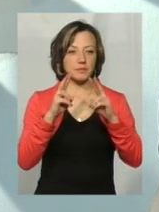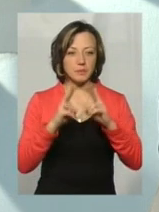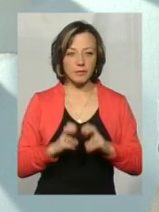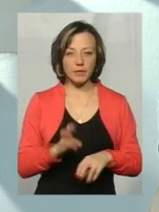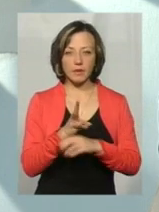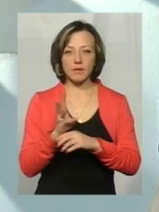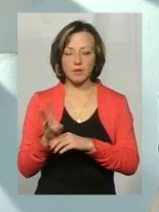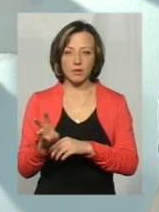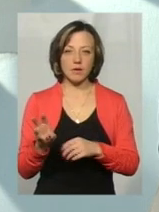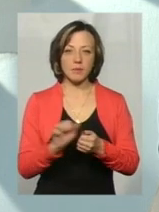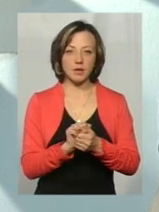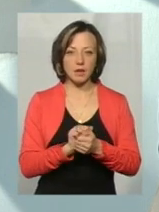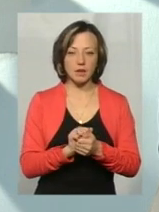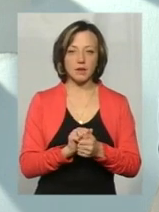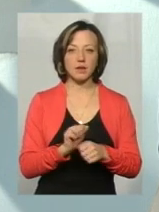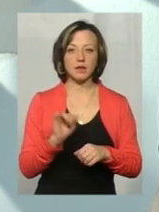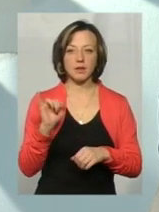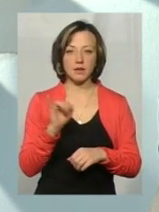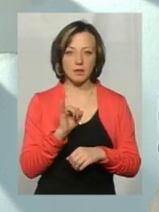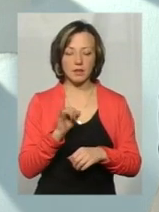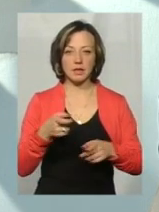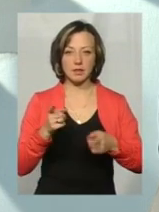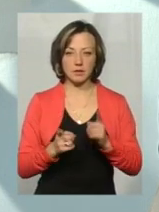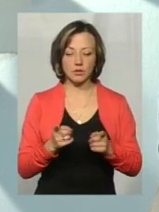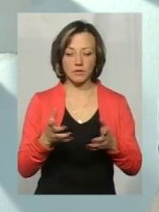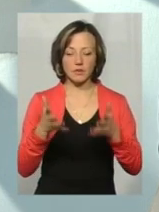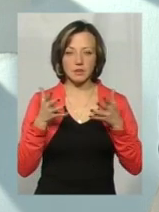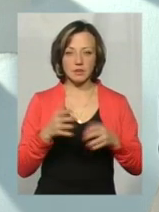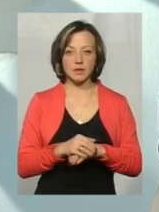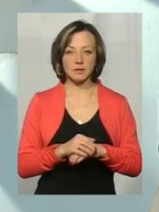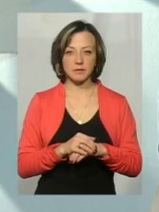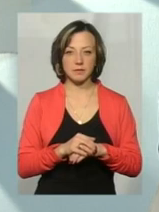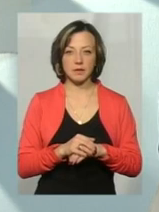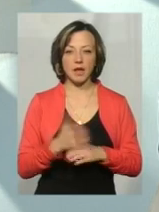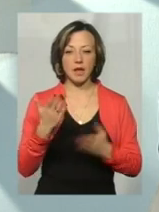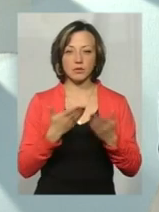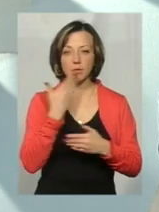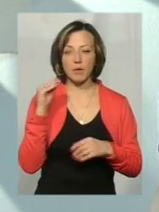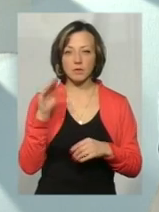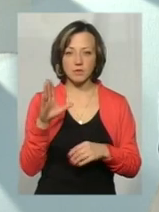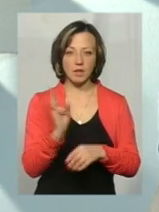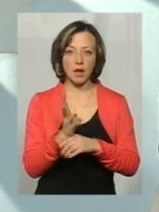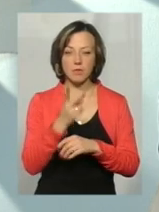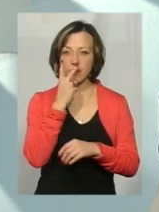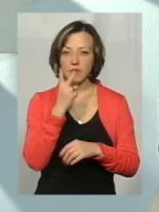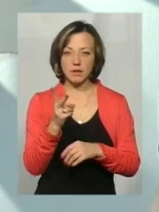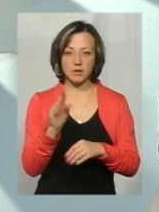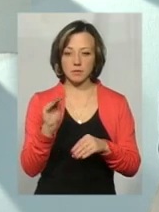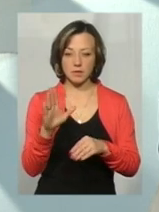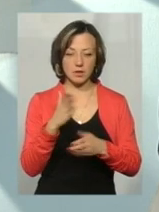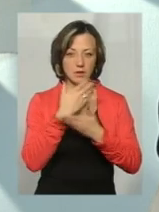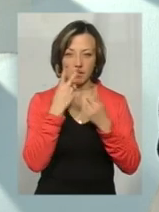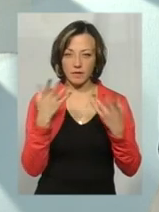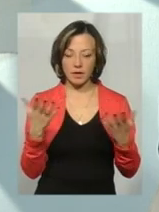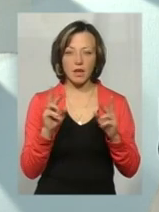відеоматеріали і встановлюється істина панельної справи. Пільш того, важко все ж таки, якщо водія не має посвідчення водія і на камеру видно, не перед'являє посвідчення